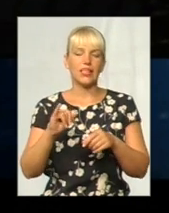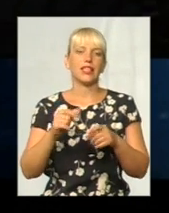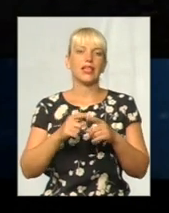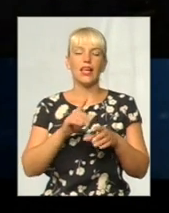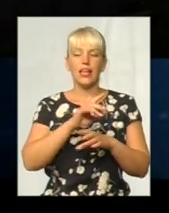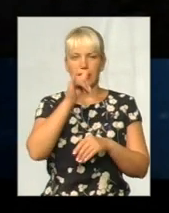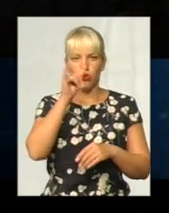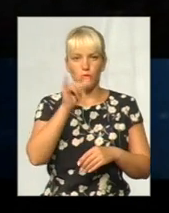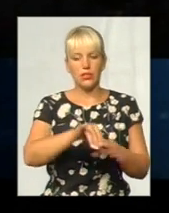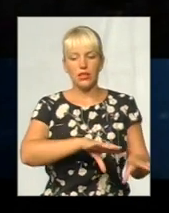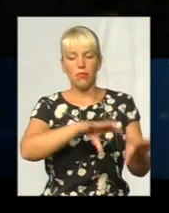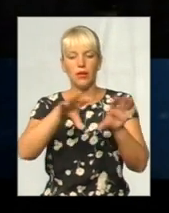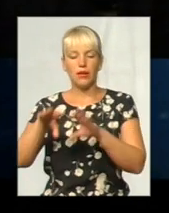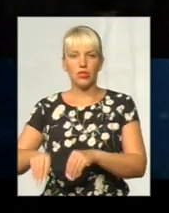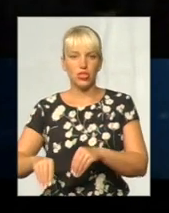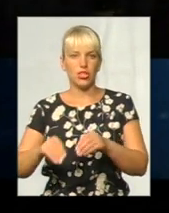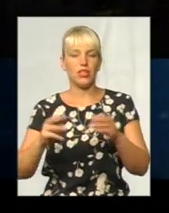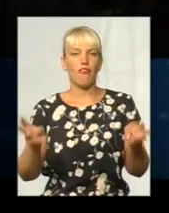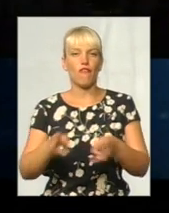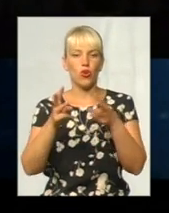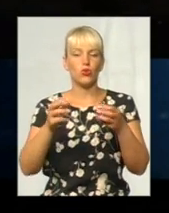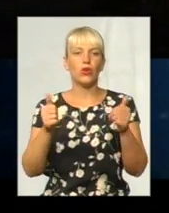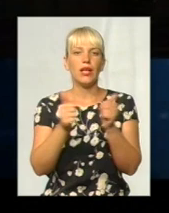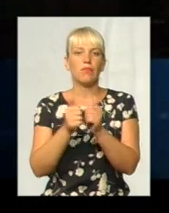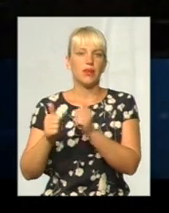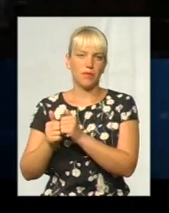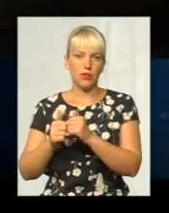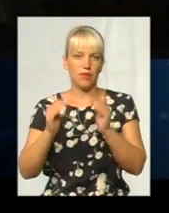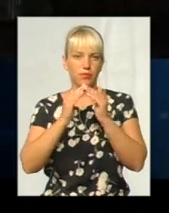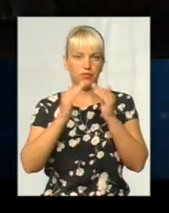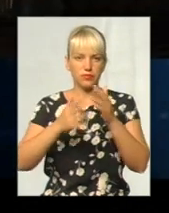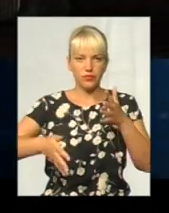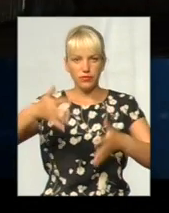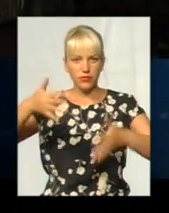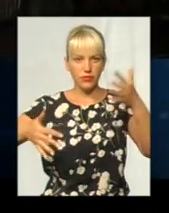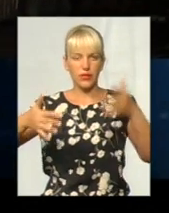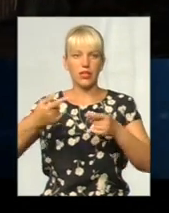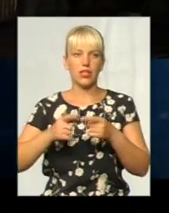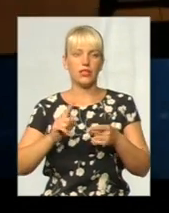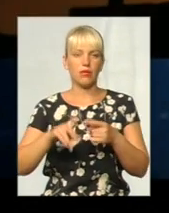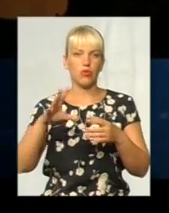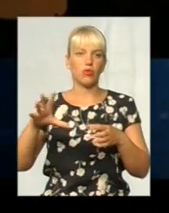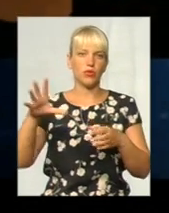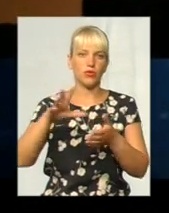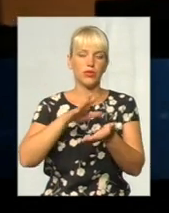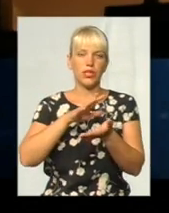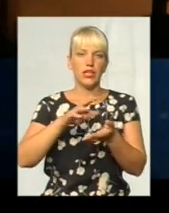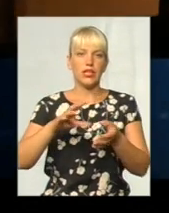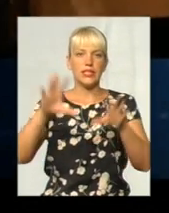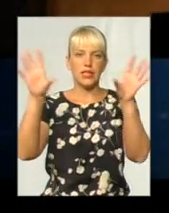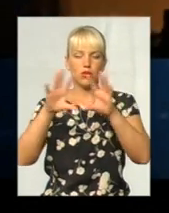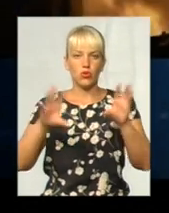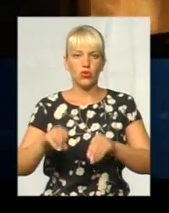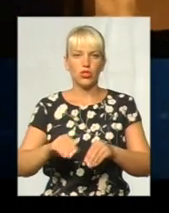перекидання вогню на поруч розташований житловій будинок і багатоповерхівки. Всю складну пожежу було локалізовано о 3 годині 17 хвилин та повністю